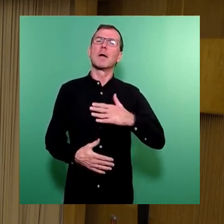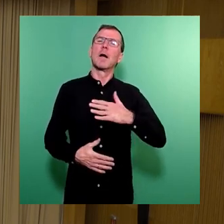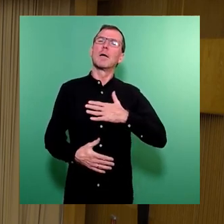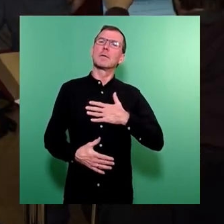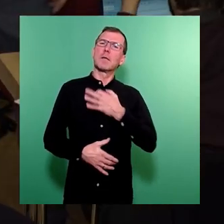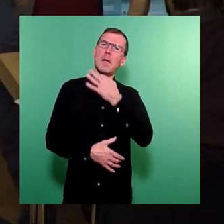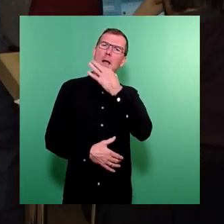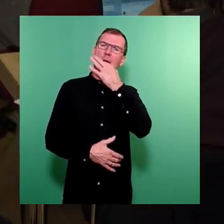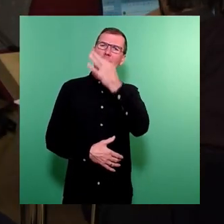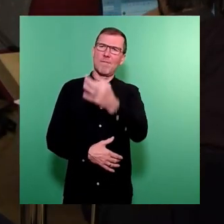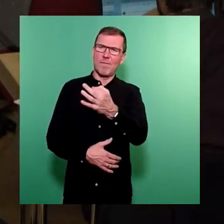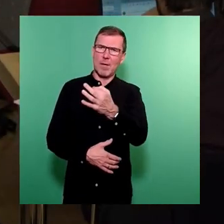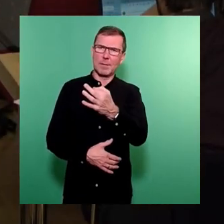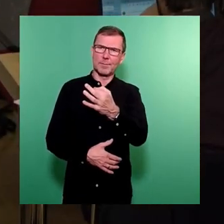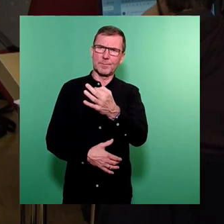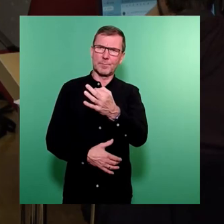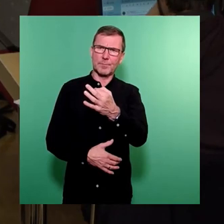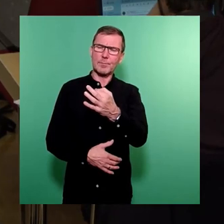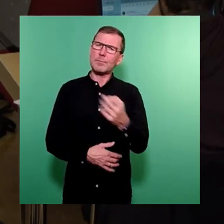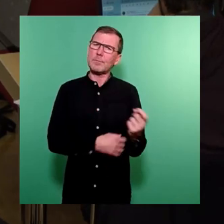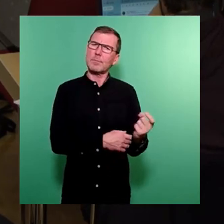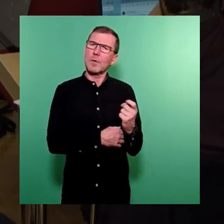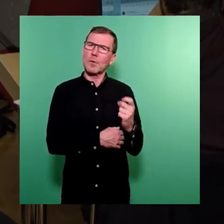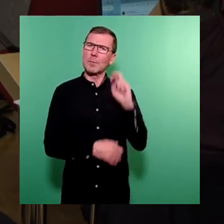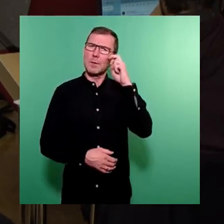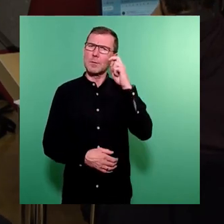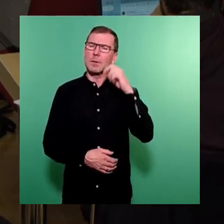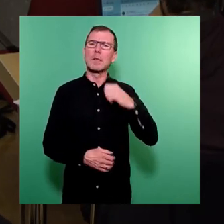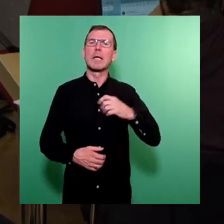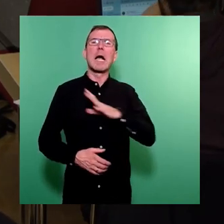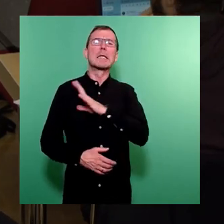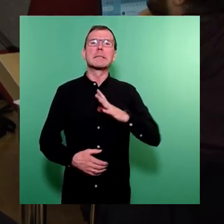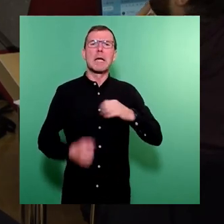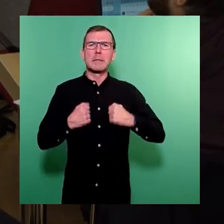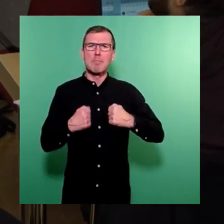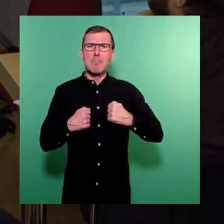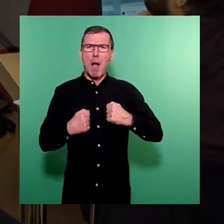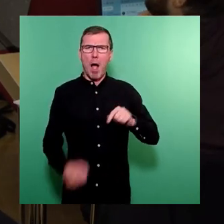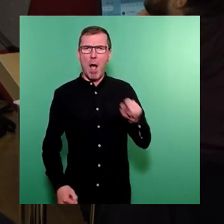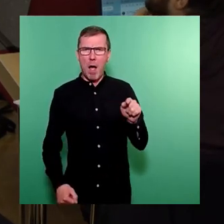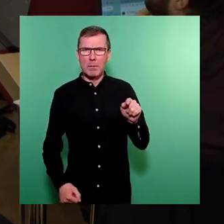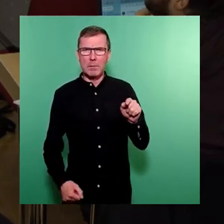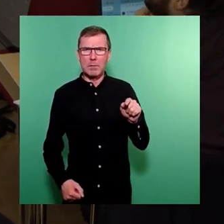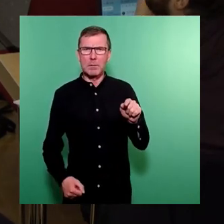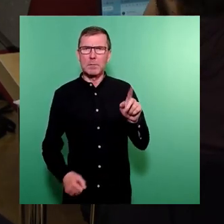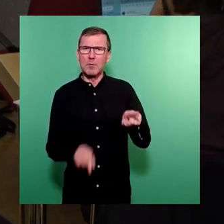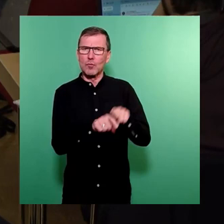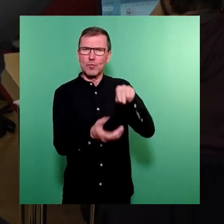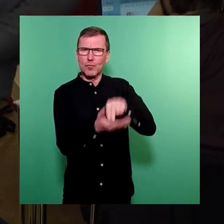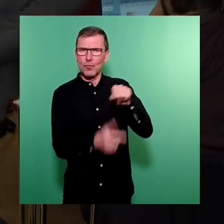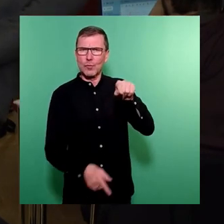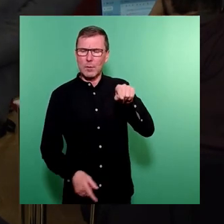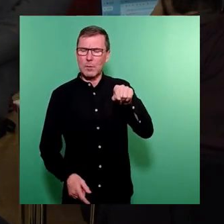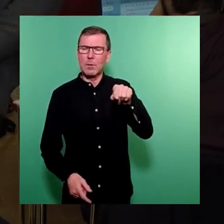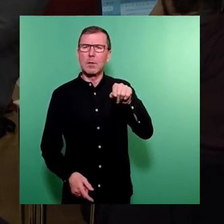rührt aus der Sorge um das Sachsenbad und um dessen Zustand. In einer Antwort auf